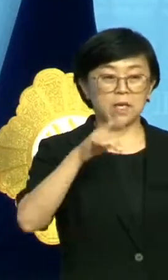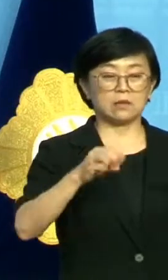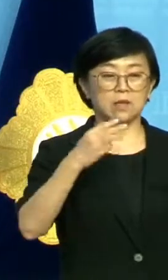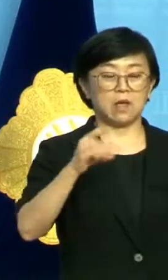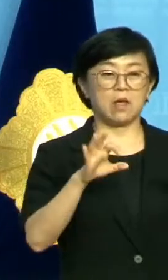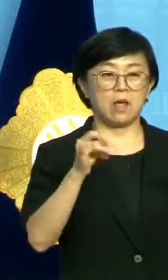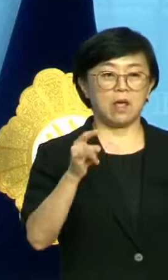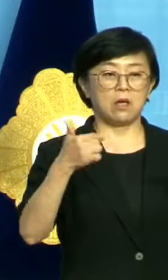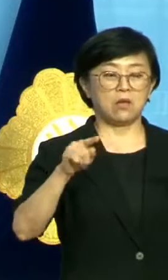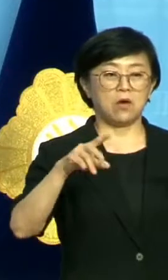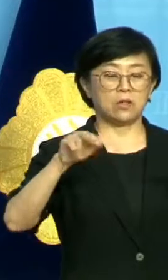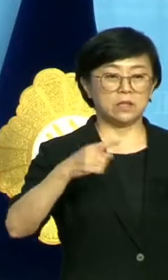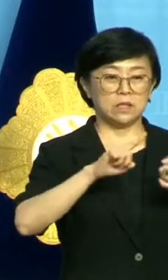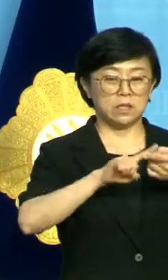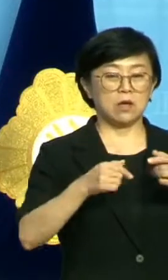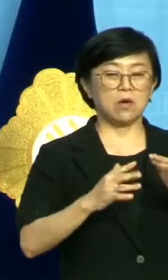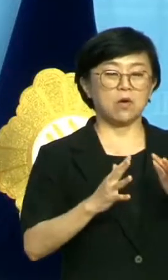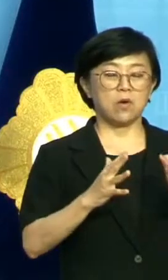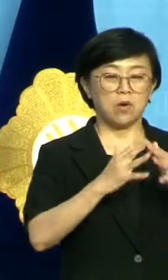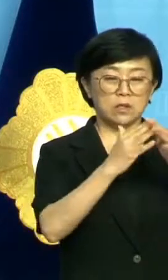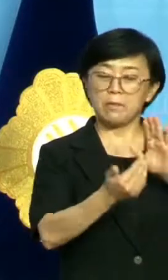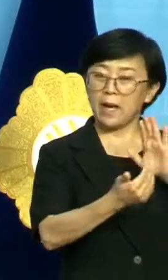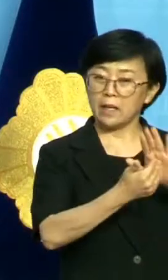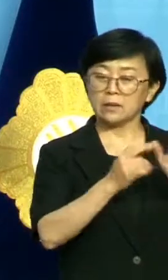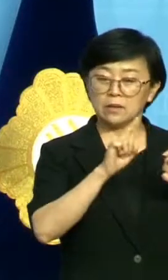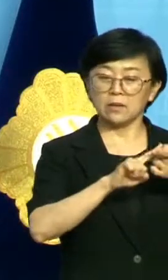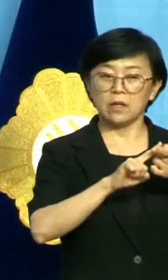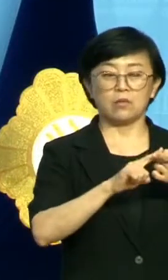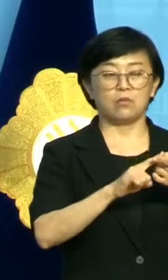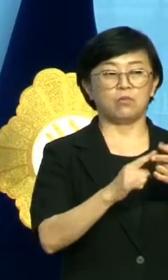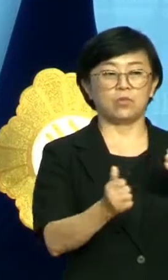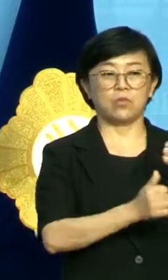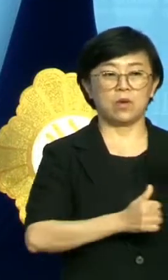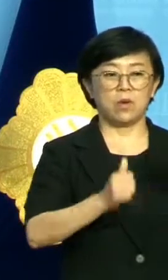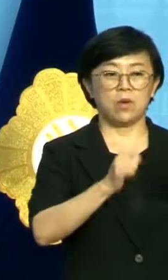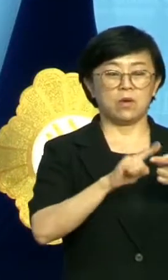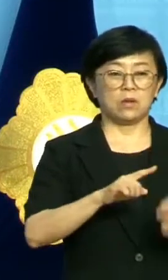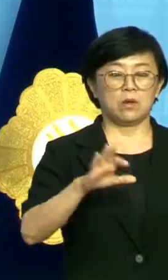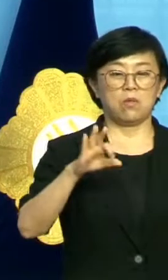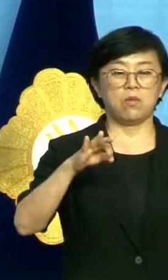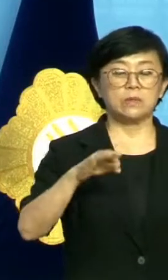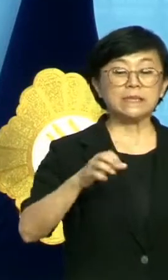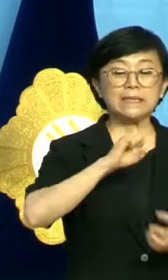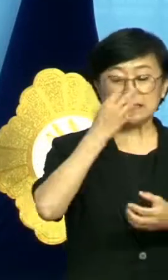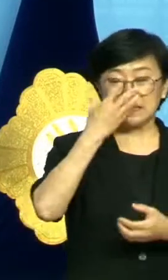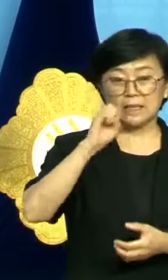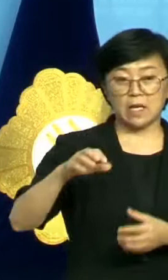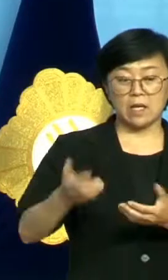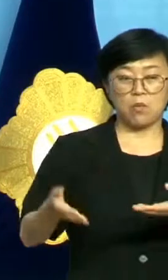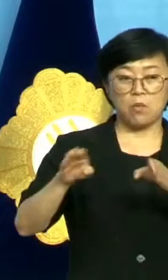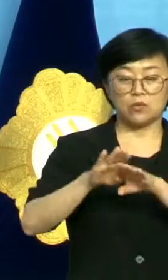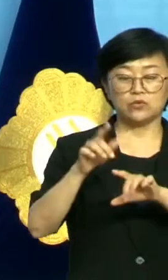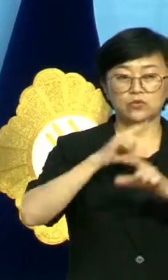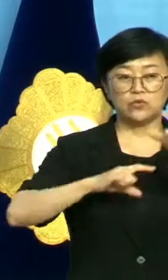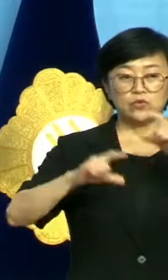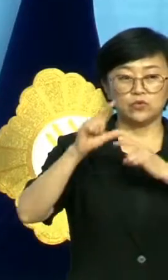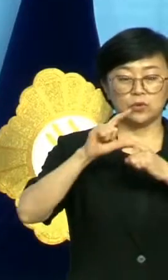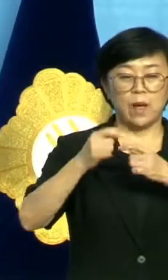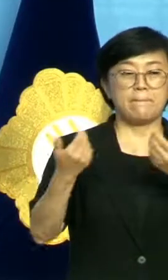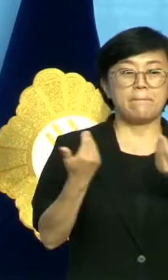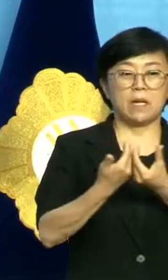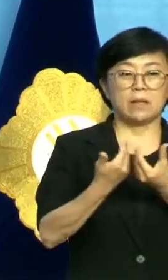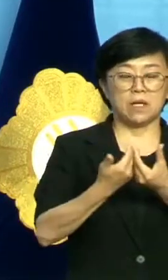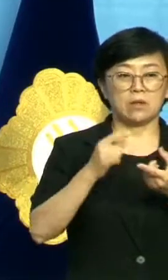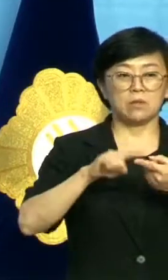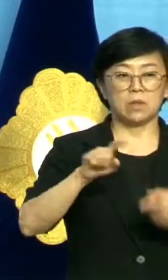고준희 핵폐기장 건설 반대 양남면대책위원회 월성원전 핵쓰레기장 추가건설 반대 경주시민대책위원회